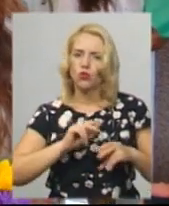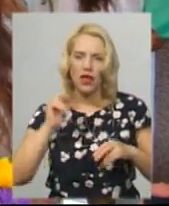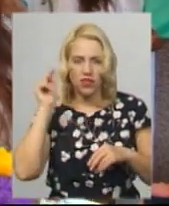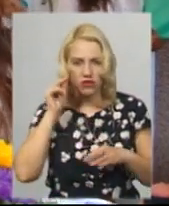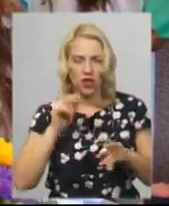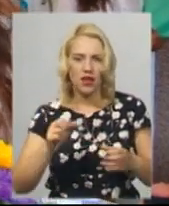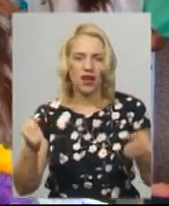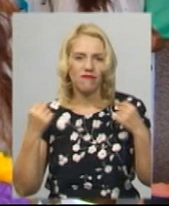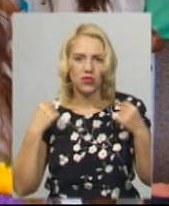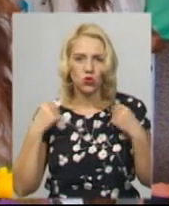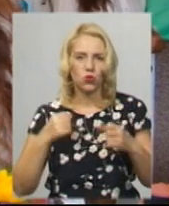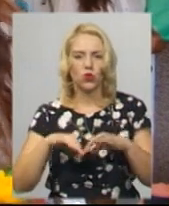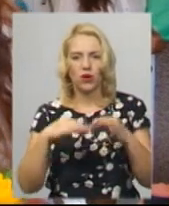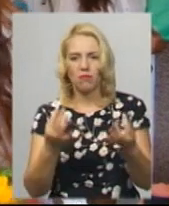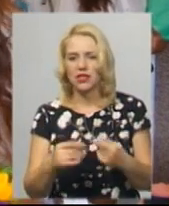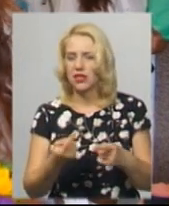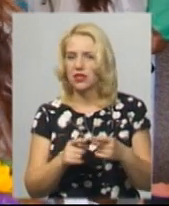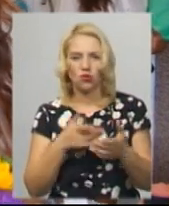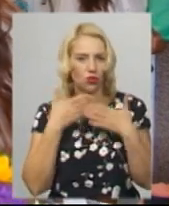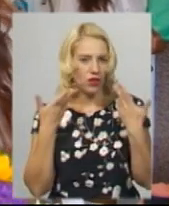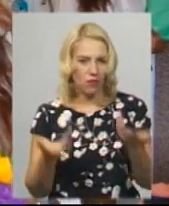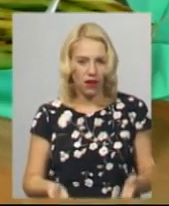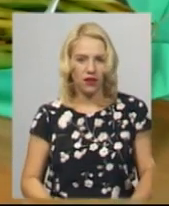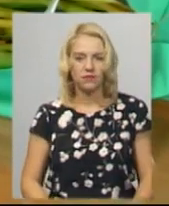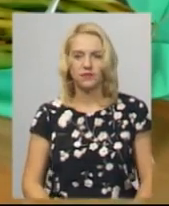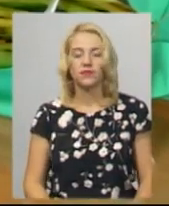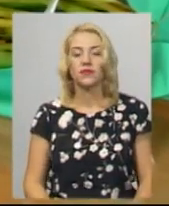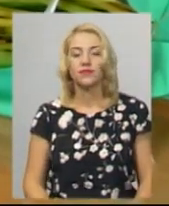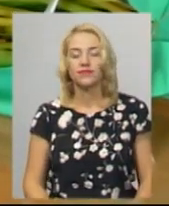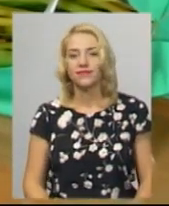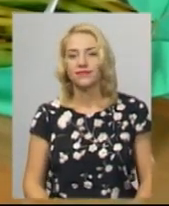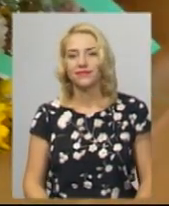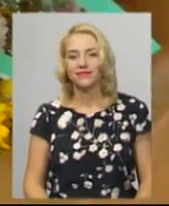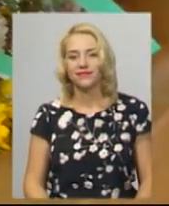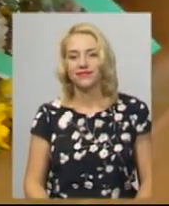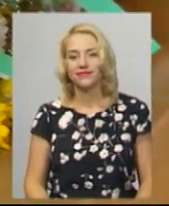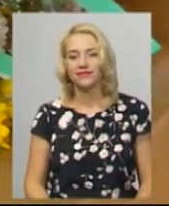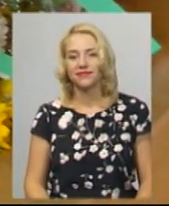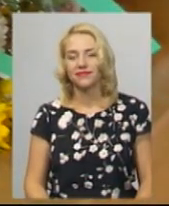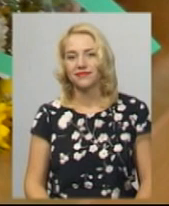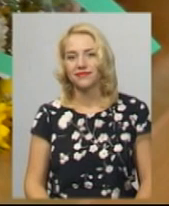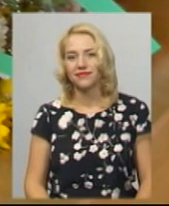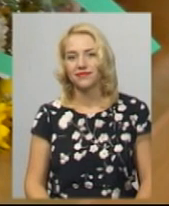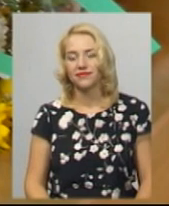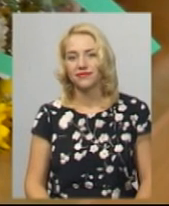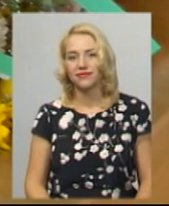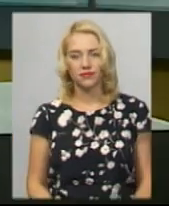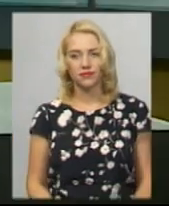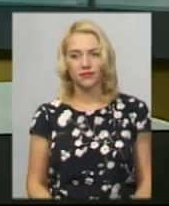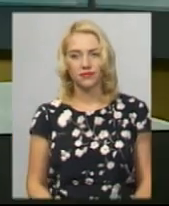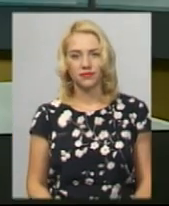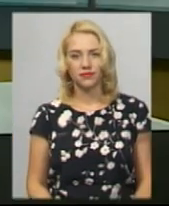фізкультура, мистецтво. Ці предмети не читаються. Леся Боровець, Юрій Чорний. Новини на Суспільному. Хмельницький.